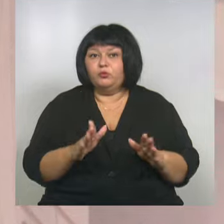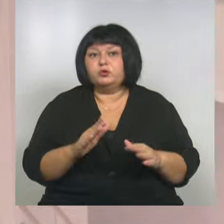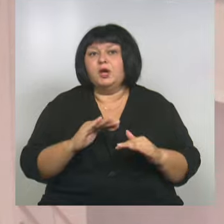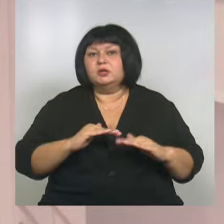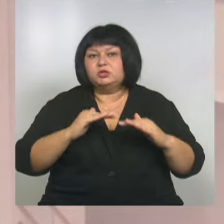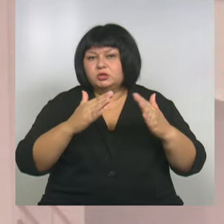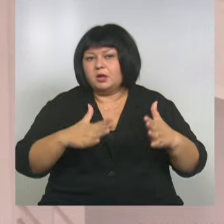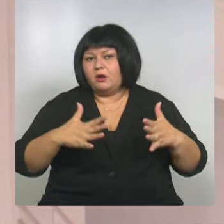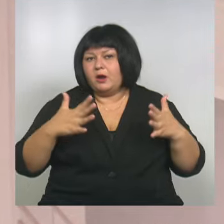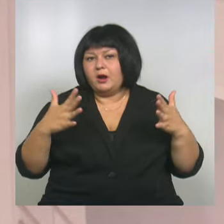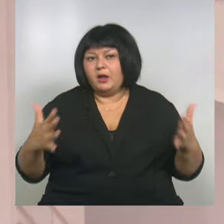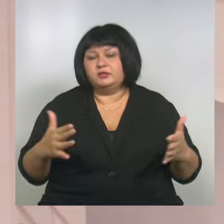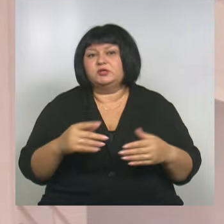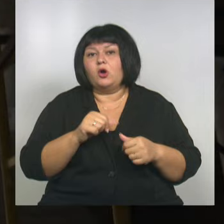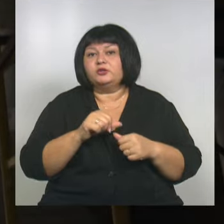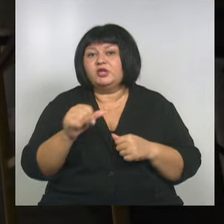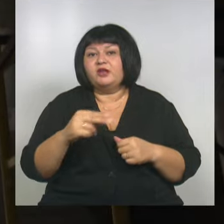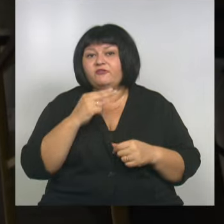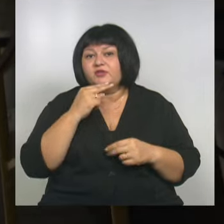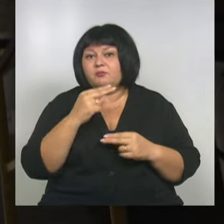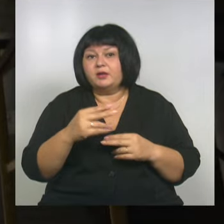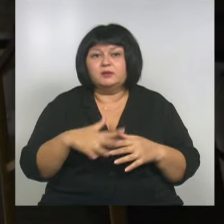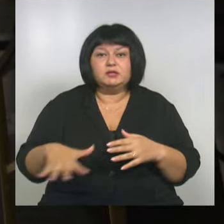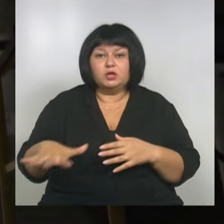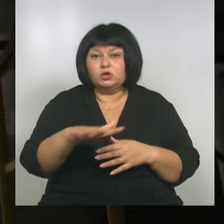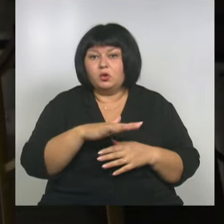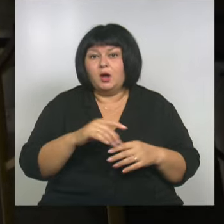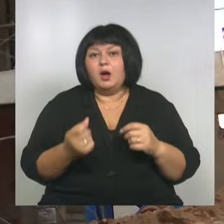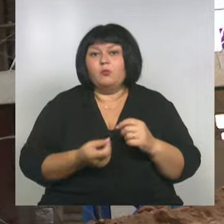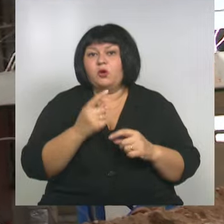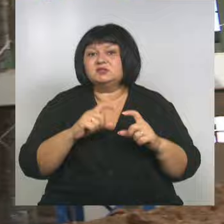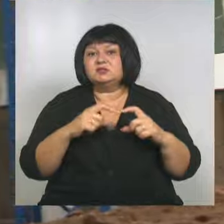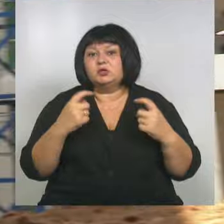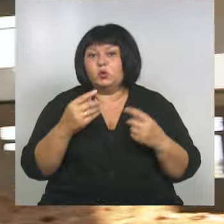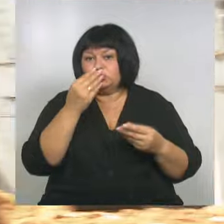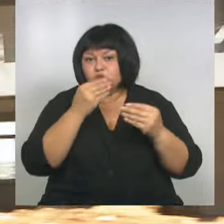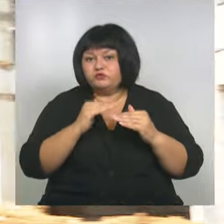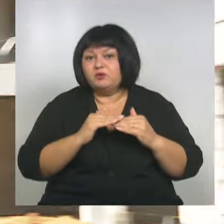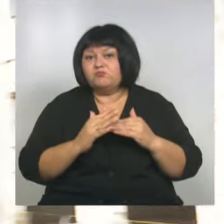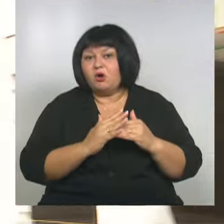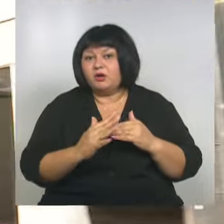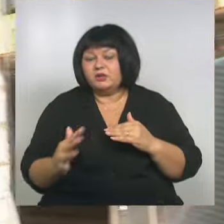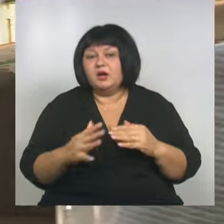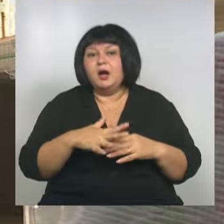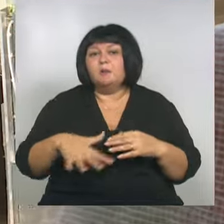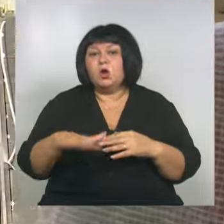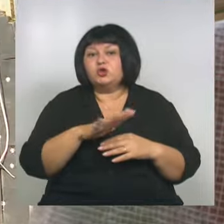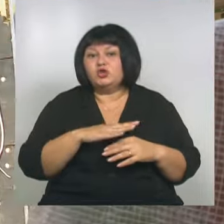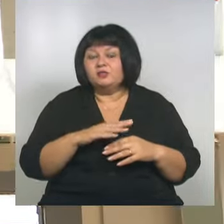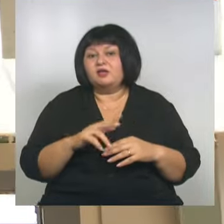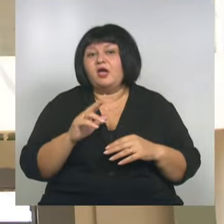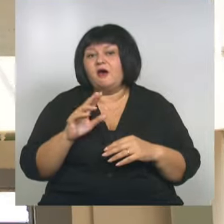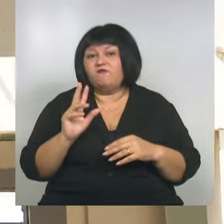с широкой лестницей. Отдельное внимание прилегающей территории. Появится стадион с искусственным покрытием, площадки для волейбола и